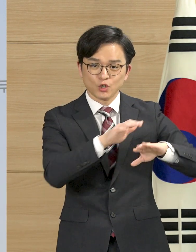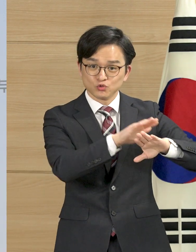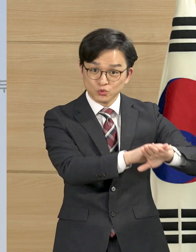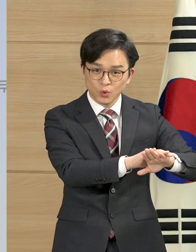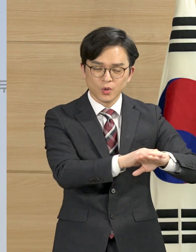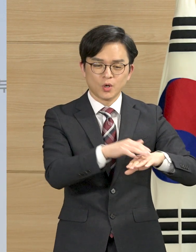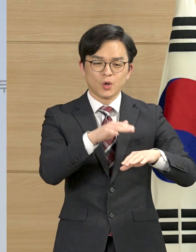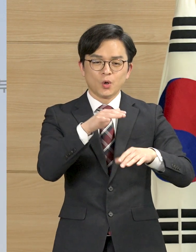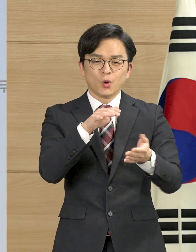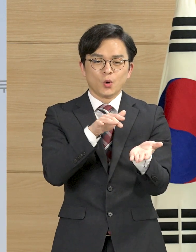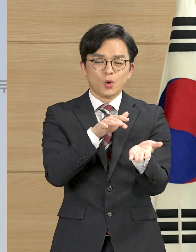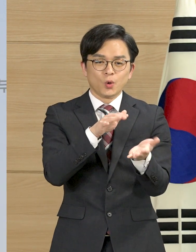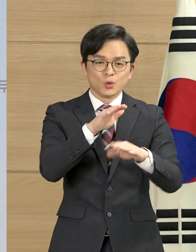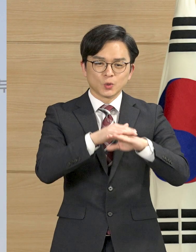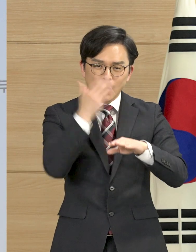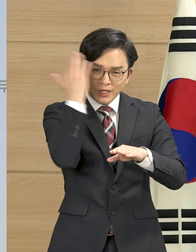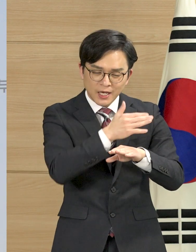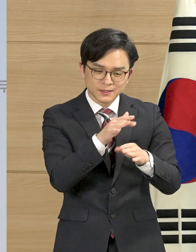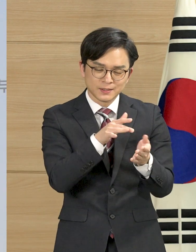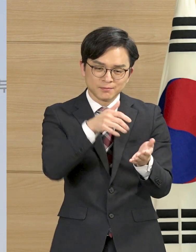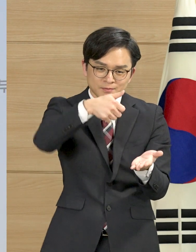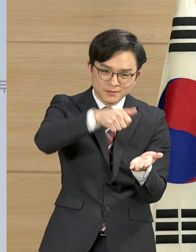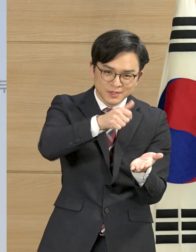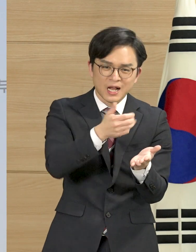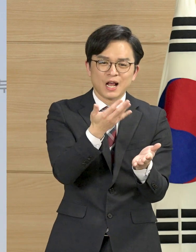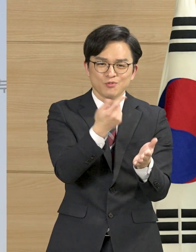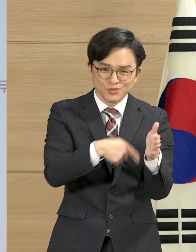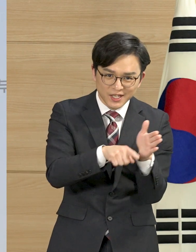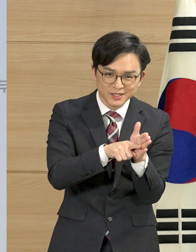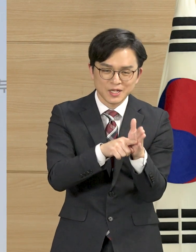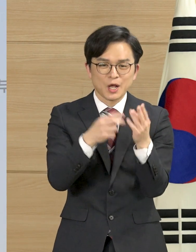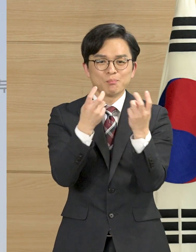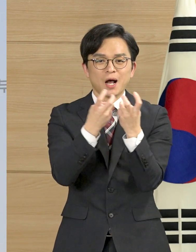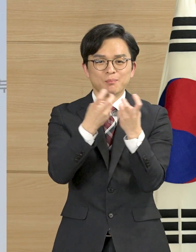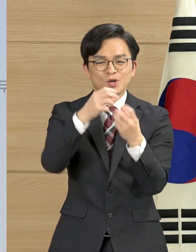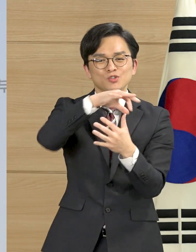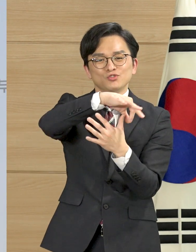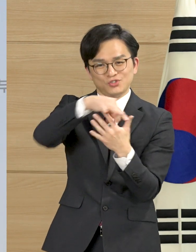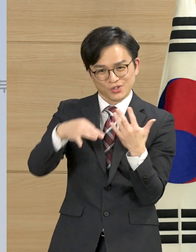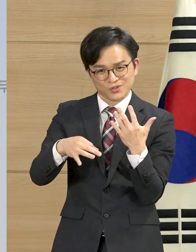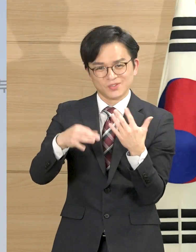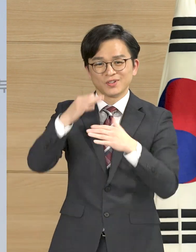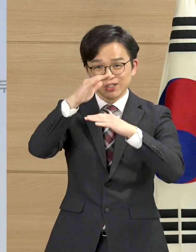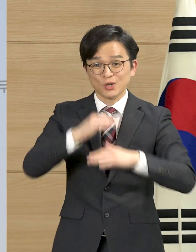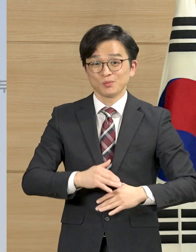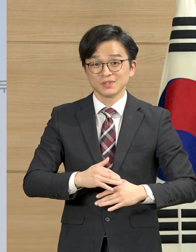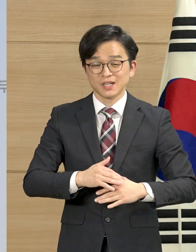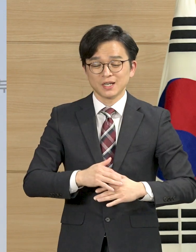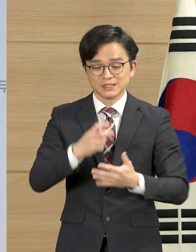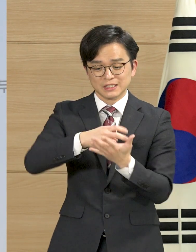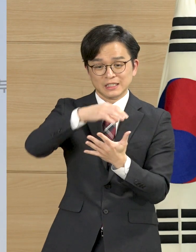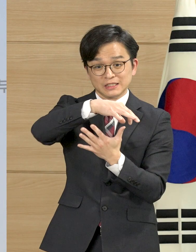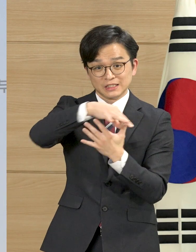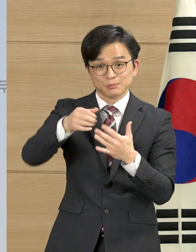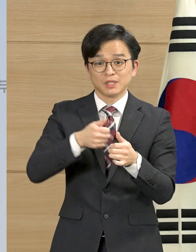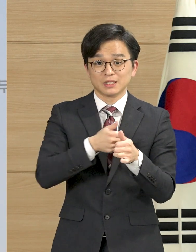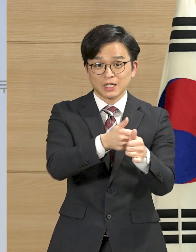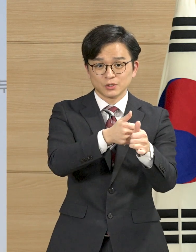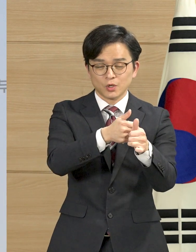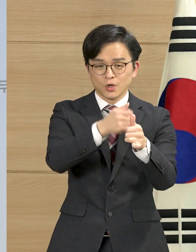등을 비치하고 소독을 강화하는 등 시설의 방역관리를 강화하는 내용입니다. 이러한 지침에 따라